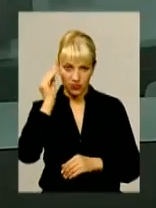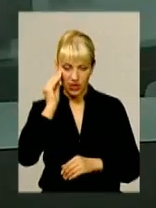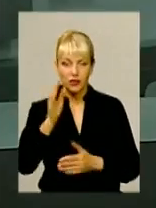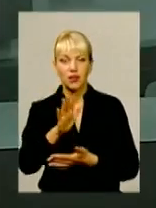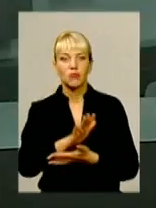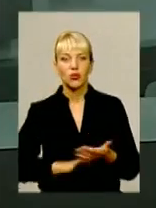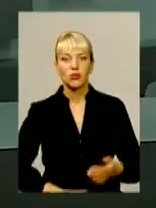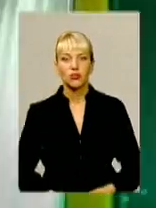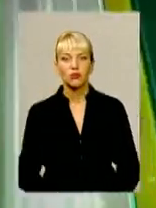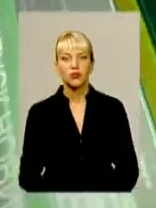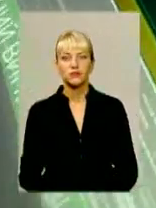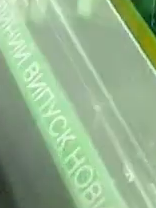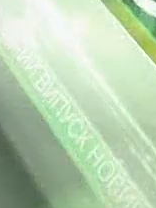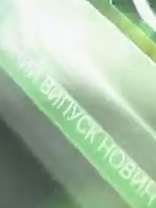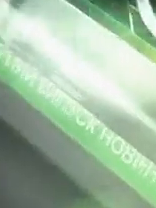продовжуємо.